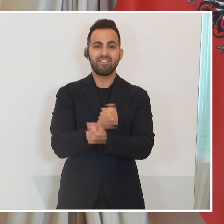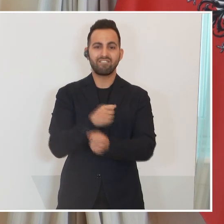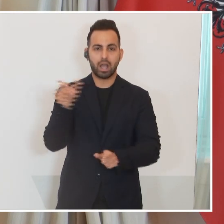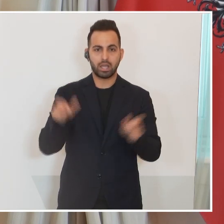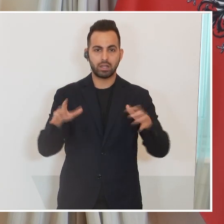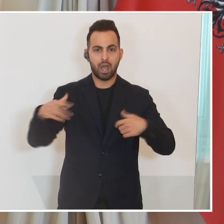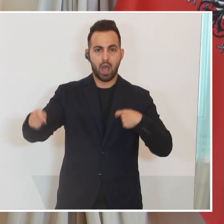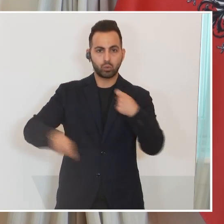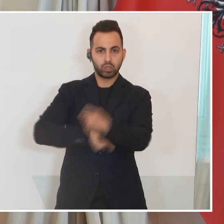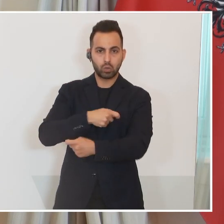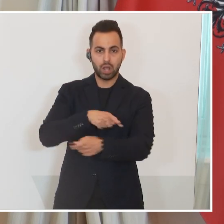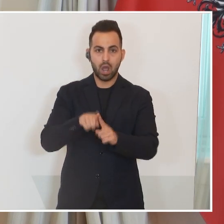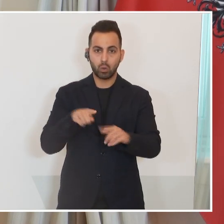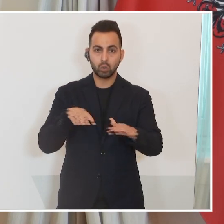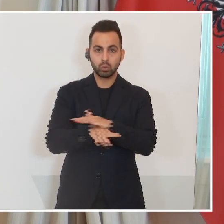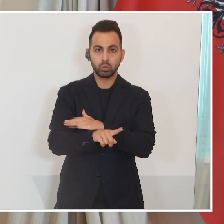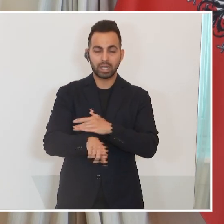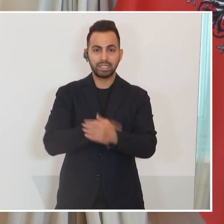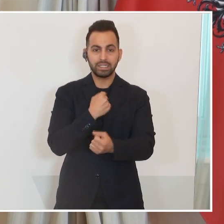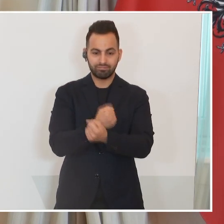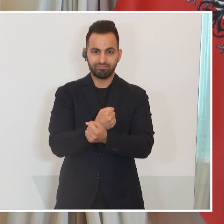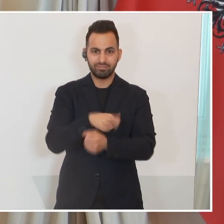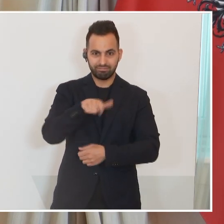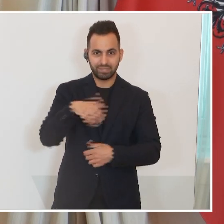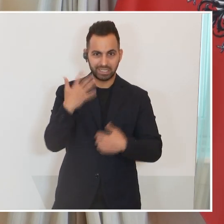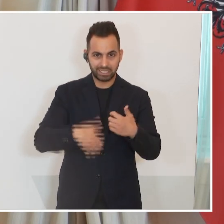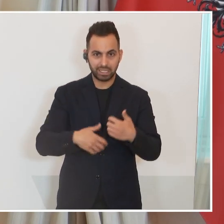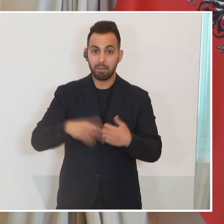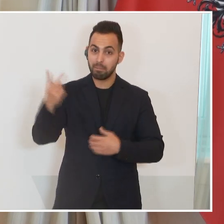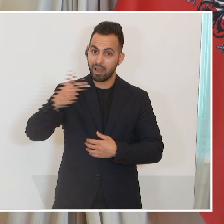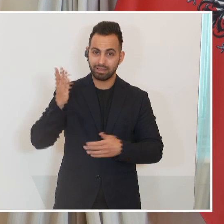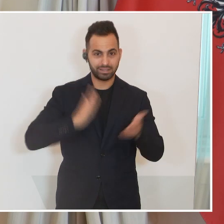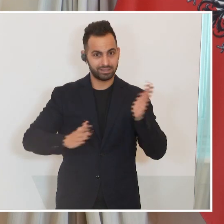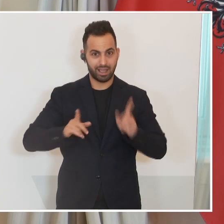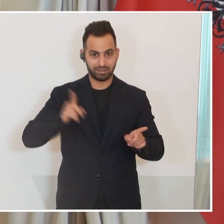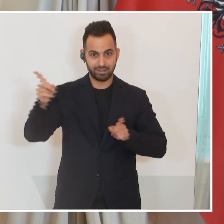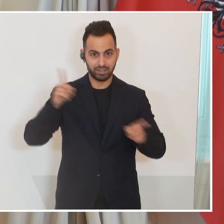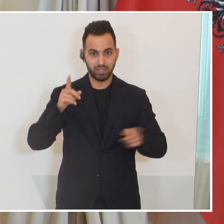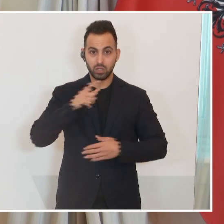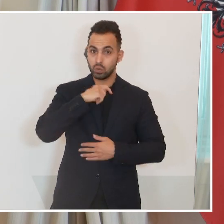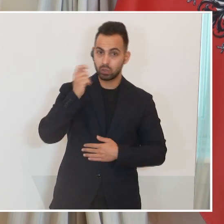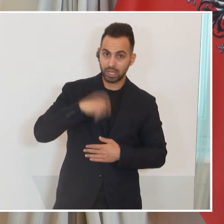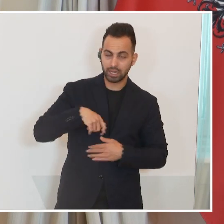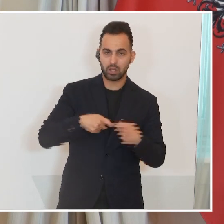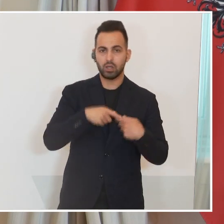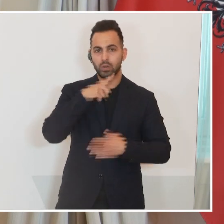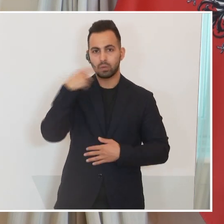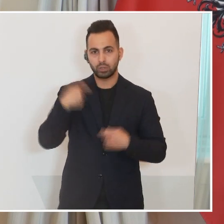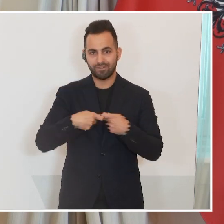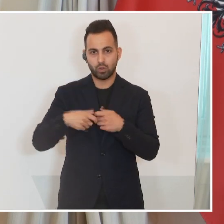gesprochen und das Thema Zugang zu den Kriegsgefangenen sowohl auf der Seite der Ukraine als auch auf der Seite der Russischen Föderation.